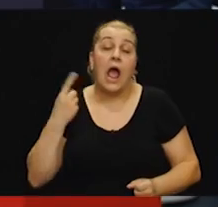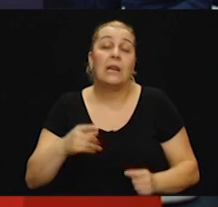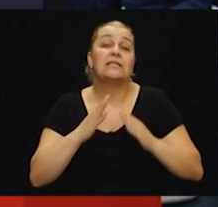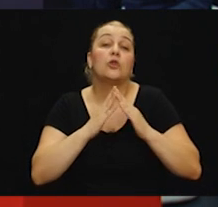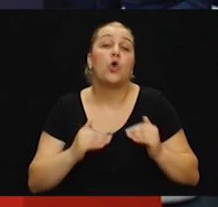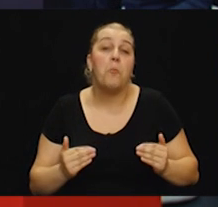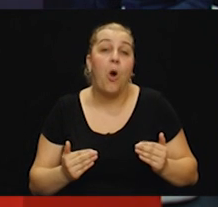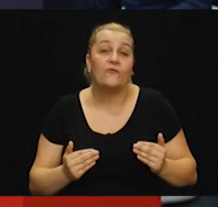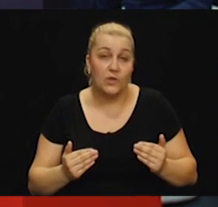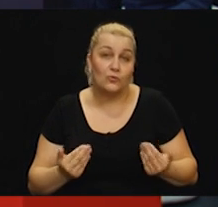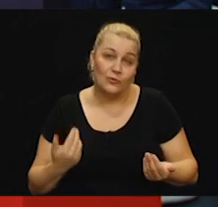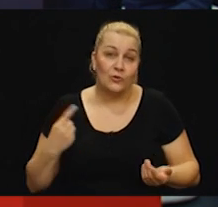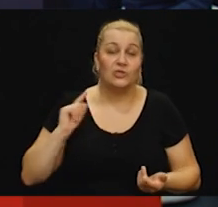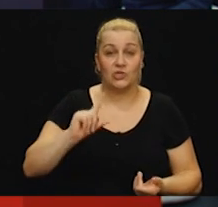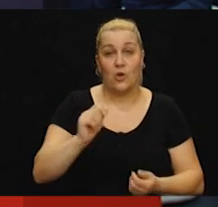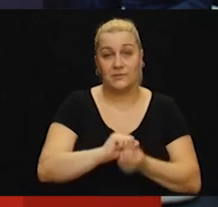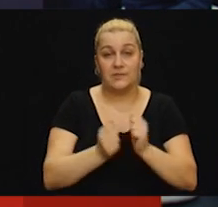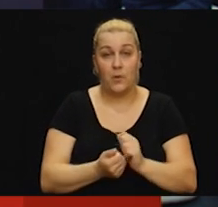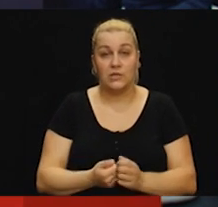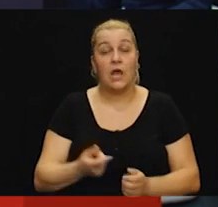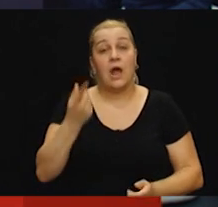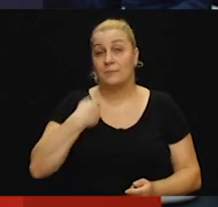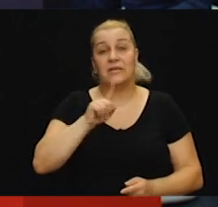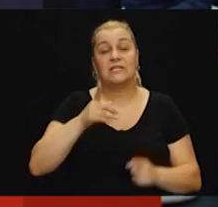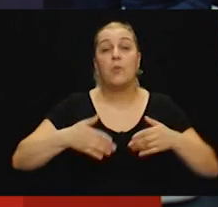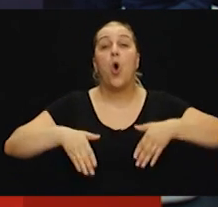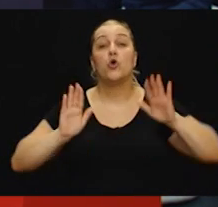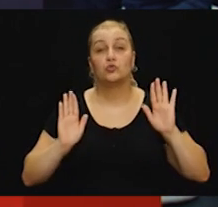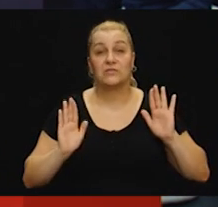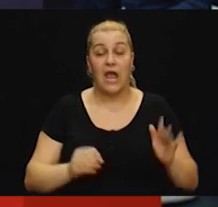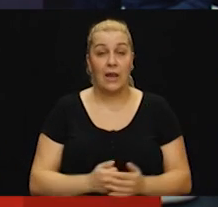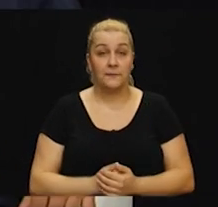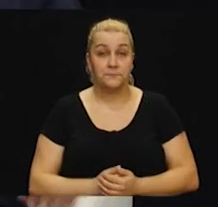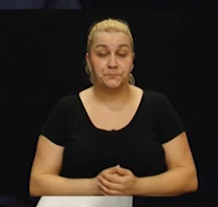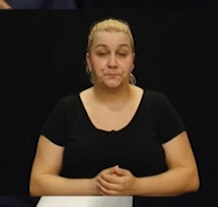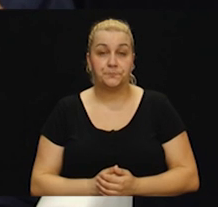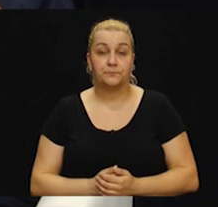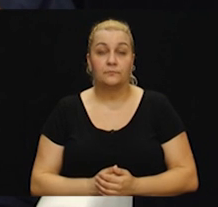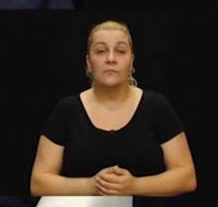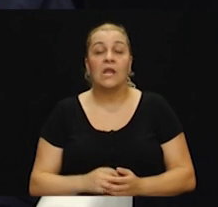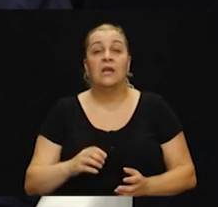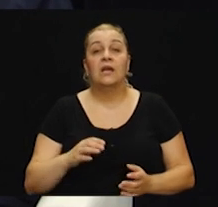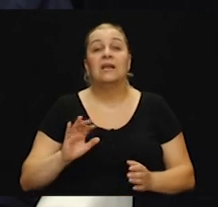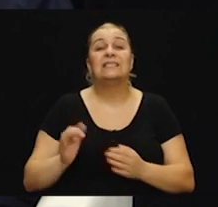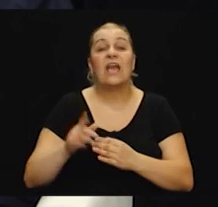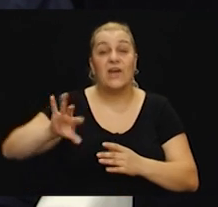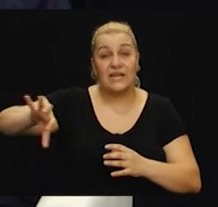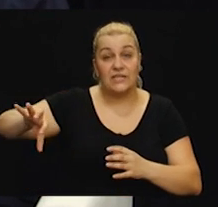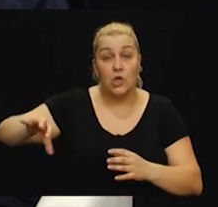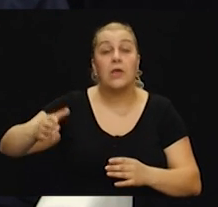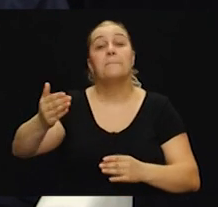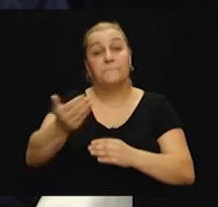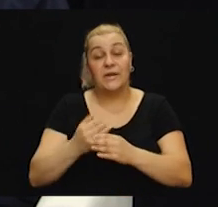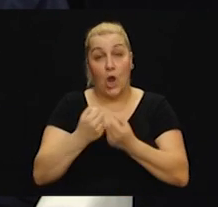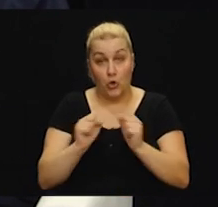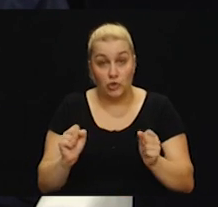odustali nismo. Da. Odustali nismo. Rland, sjeverne dio je prije oslobođen, a